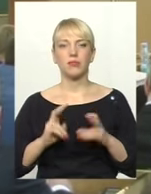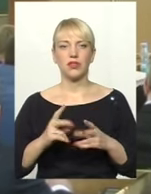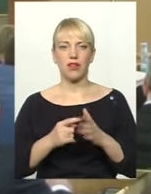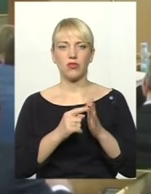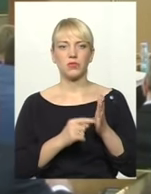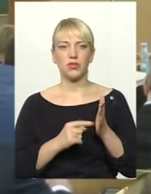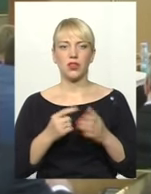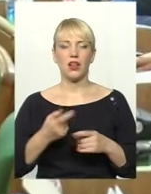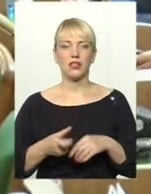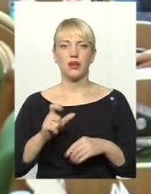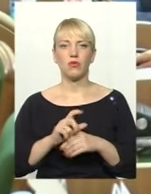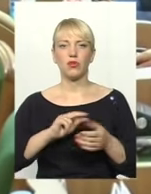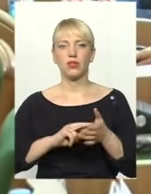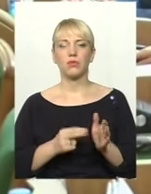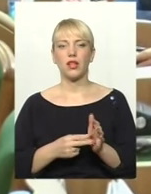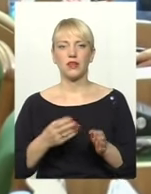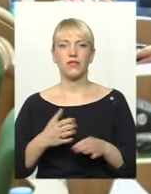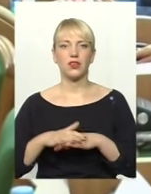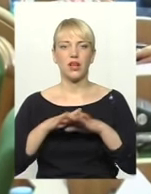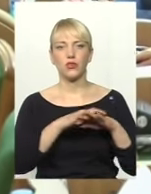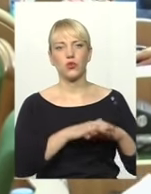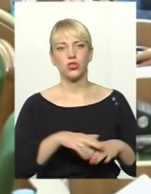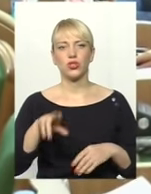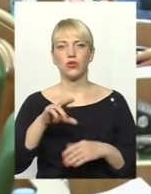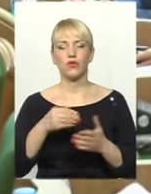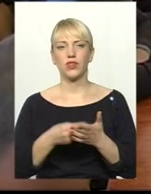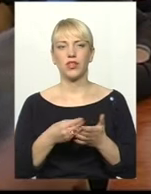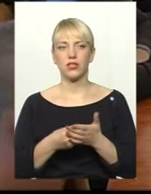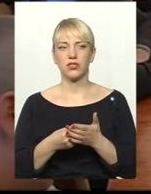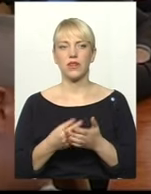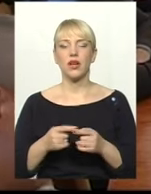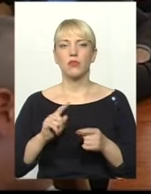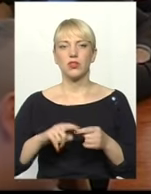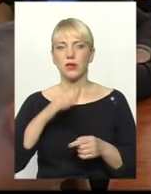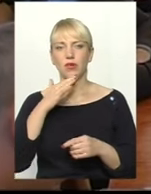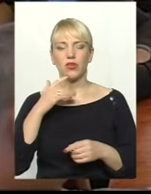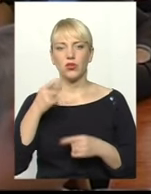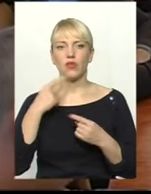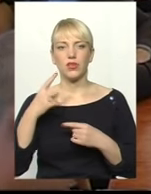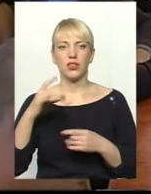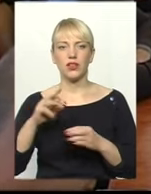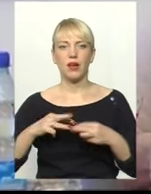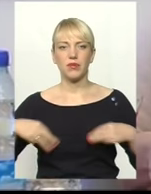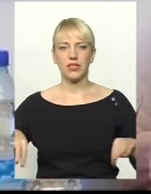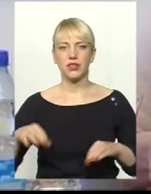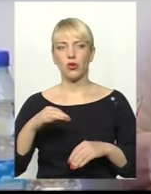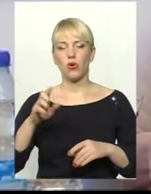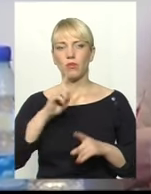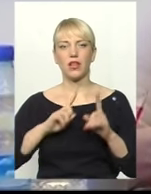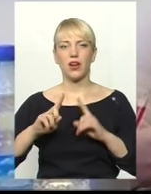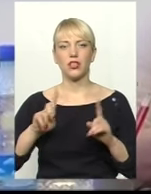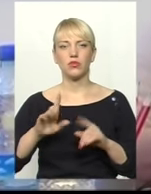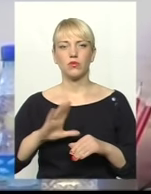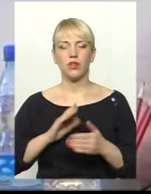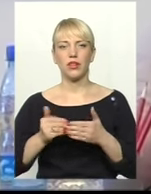розподілялися понад планові надходження до фінансового кошика області. Про це чимало говорили і на президії облради, що